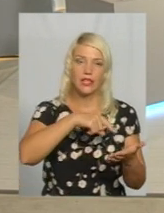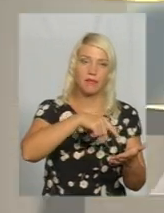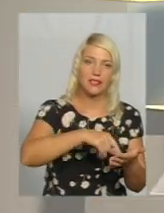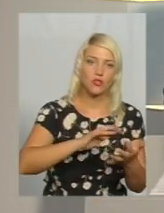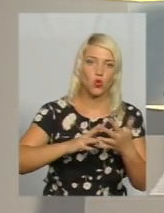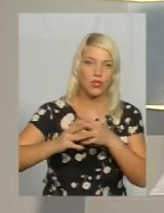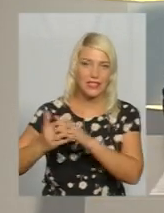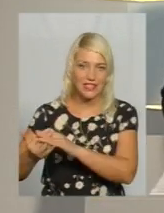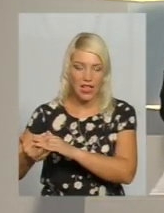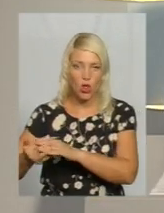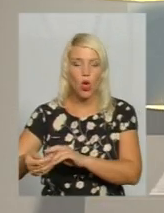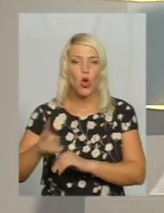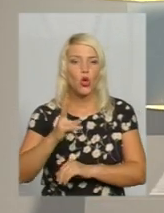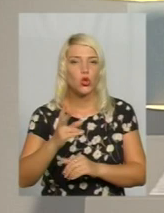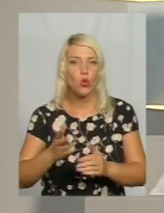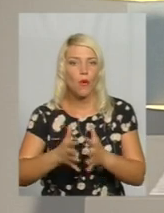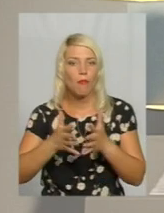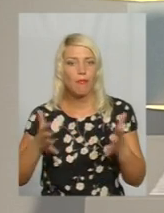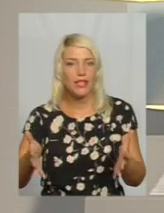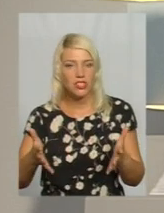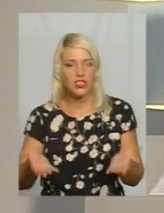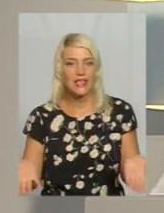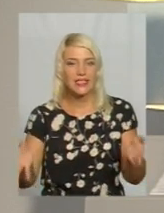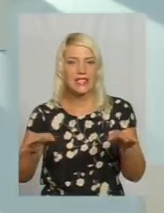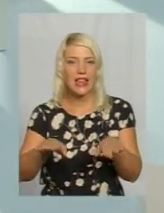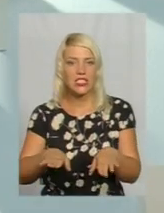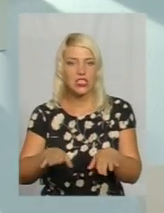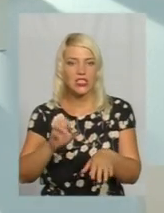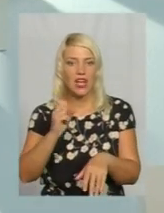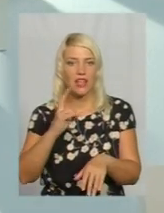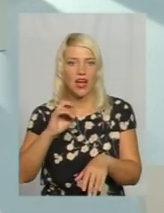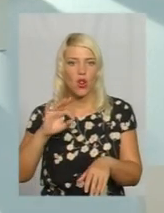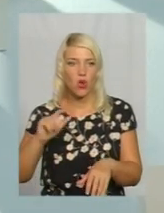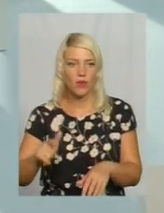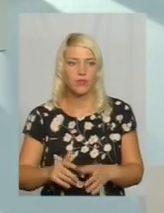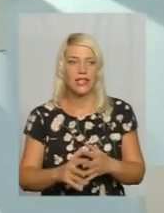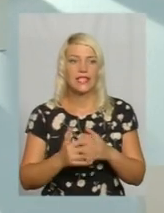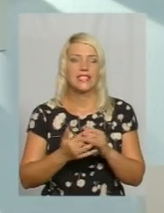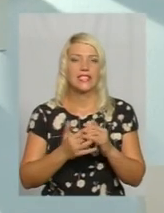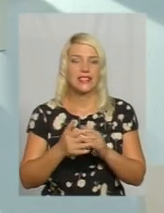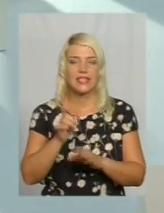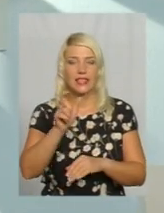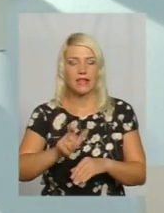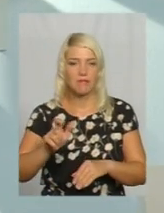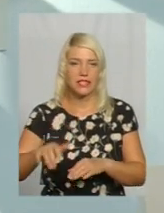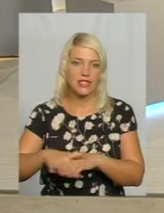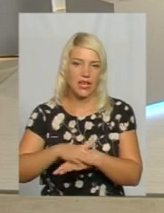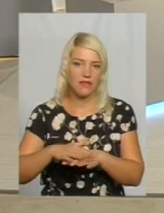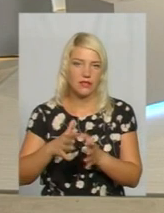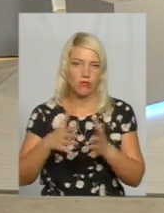сказати, хто більше, все ж таки, лишився? Більше, все ж таки, це сільське населення.